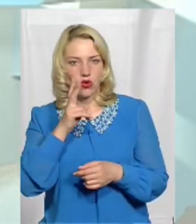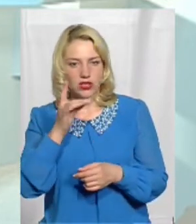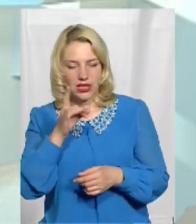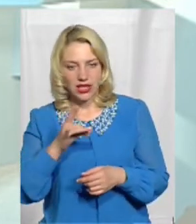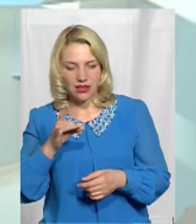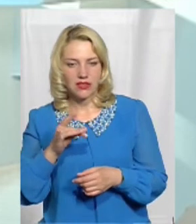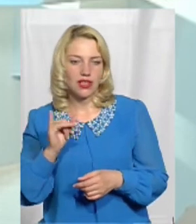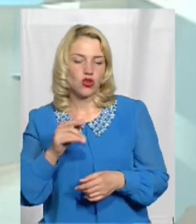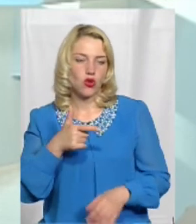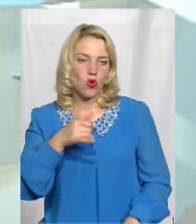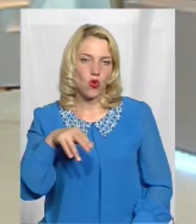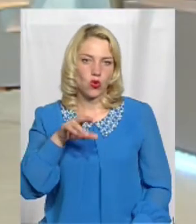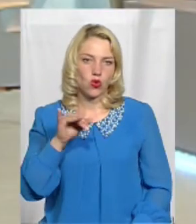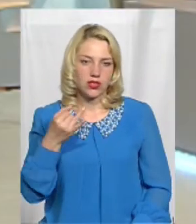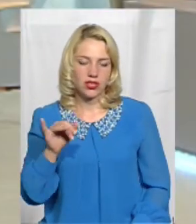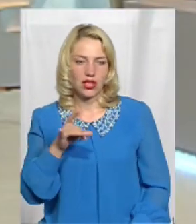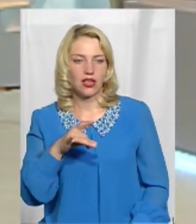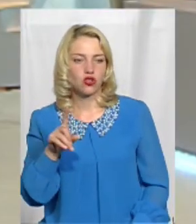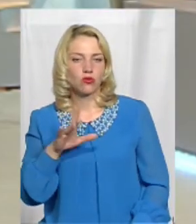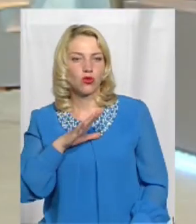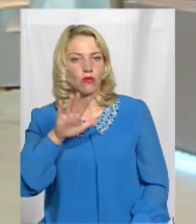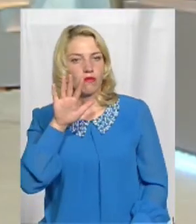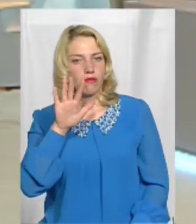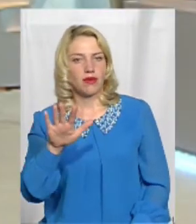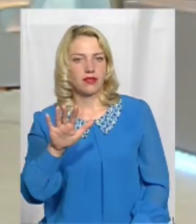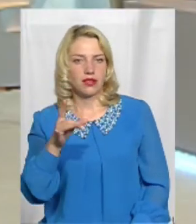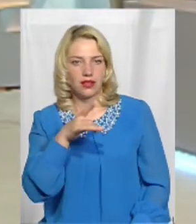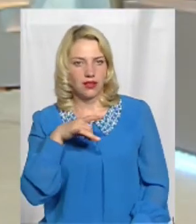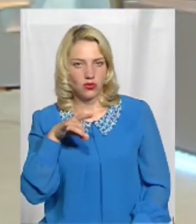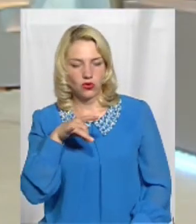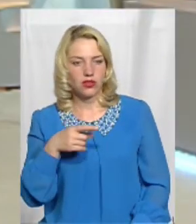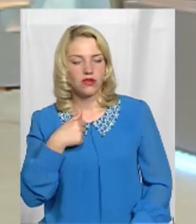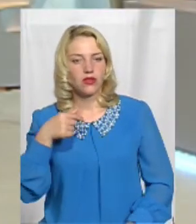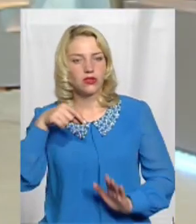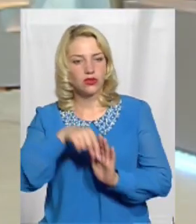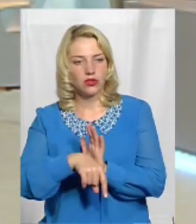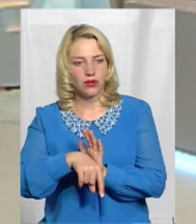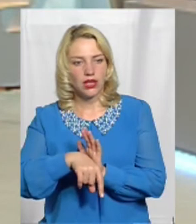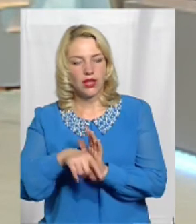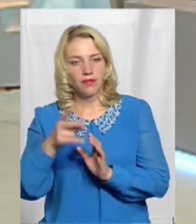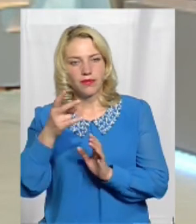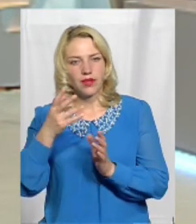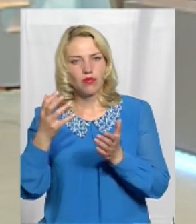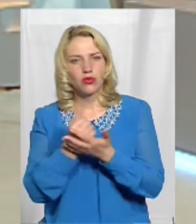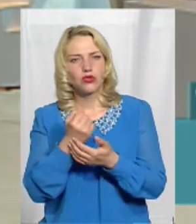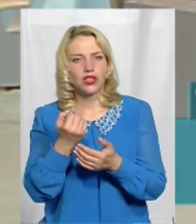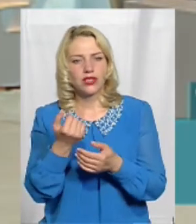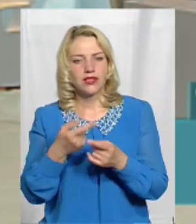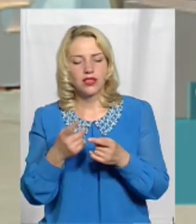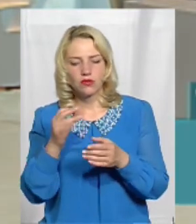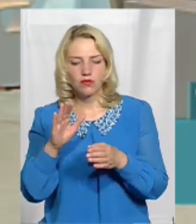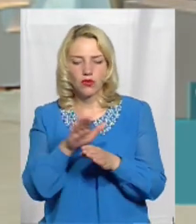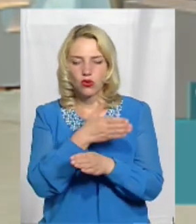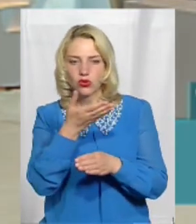Городоцький район Щоб було п'ять районів Тут і врахували вже Воно, виходить, більш рівномірно